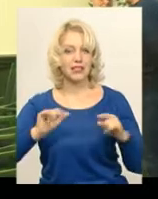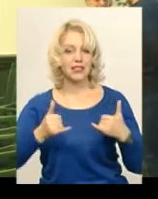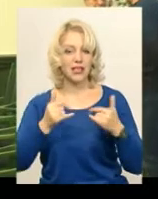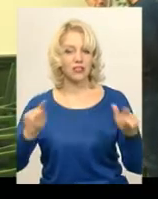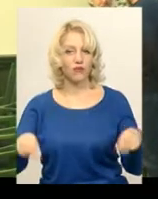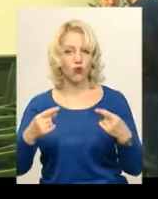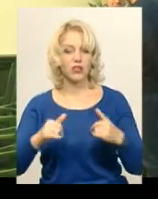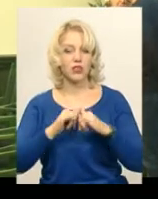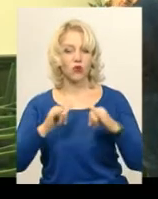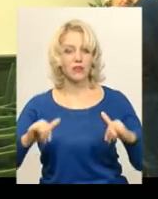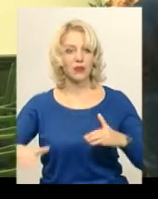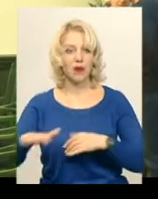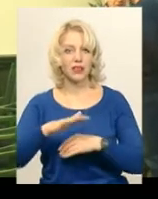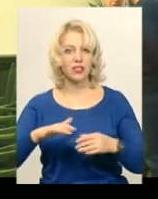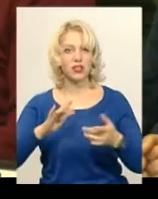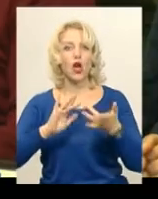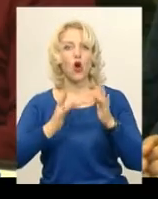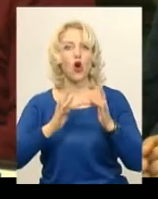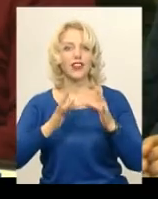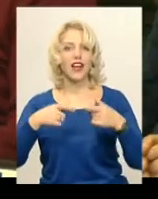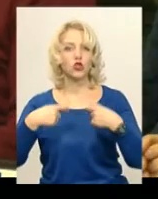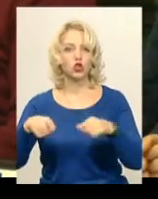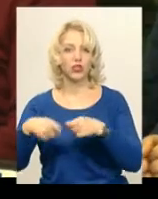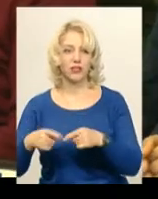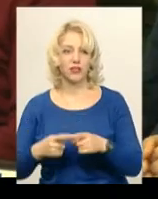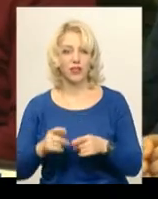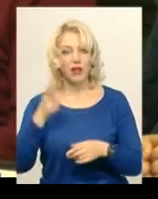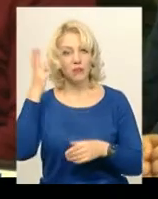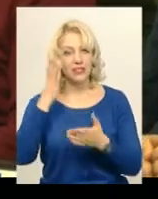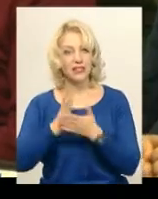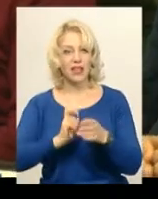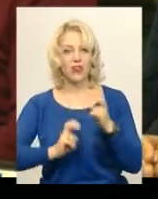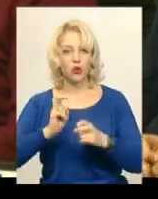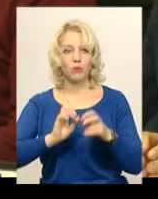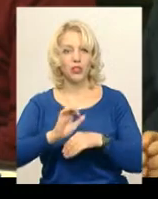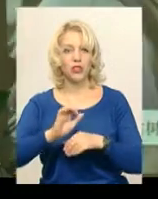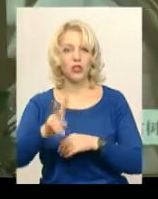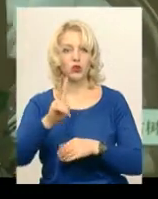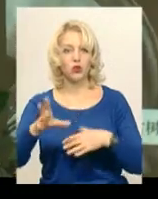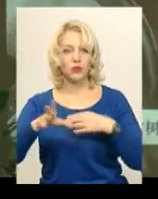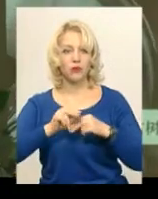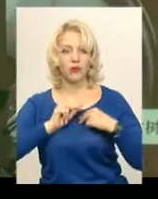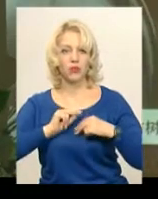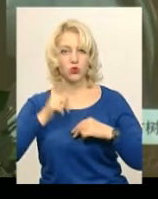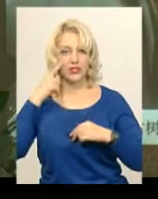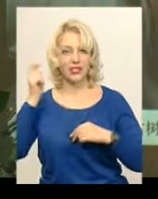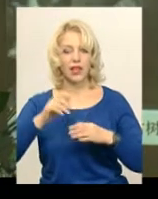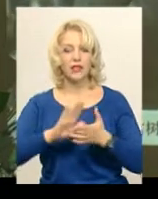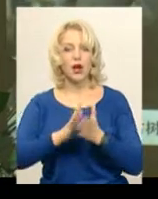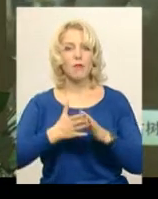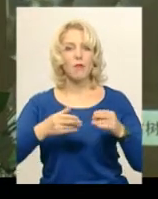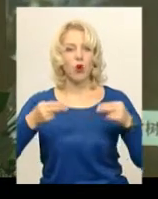розвитку майданчиків онлайн-торгівлі. У Хмельницькому є виробники, котрі давно працюють з Китаєм. Кажуть, меморандум